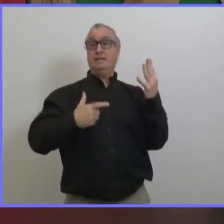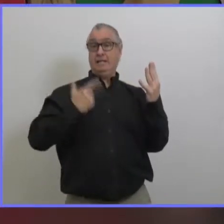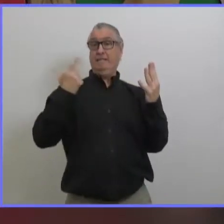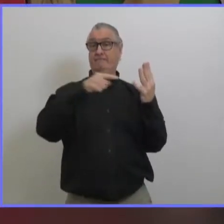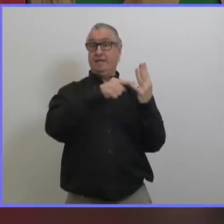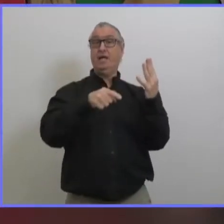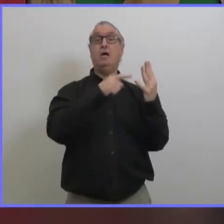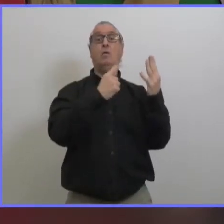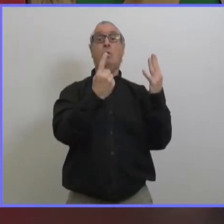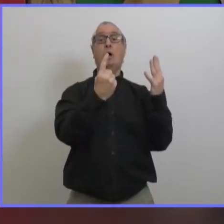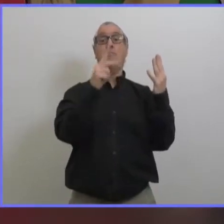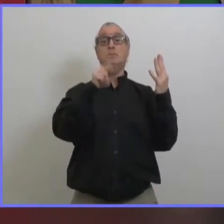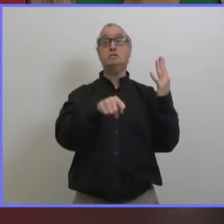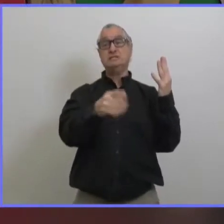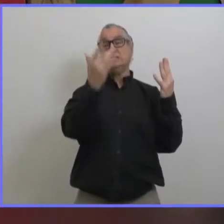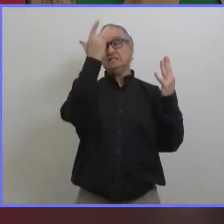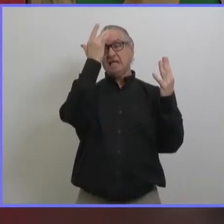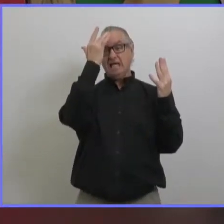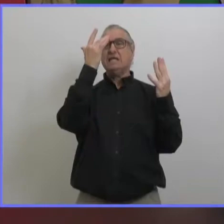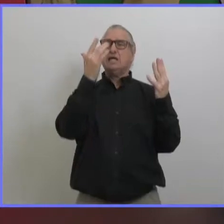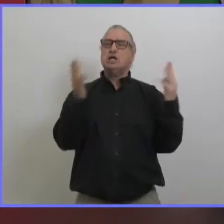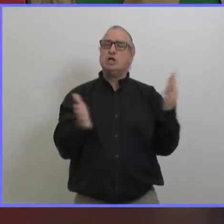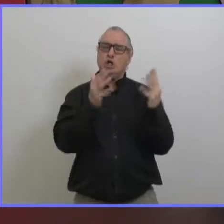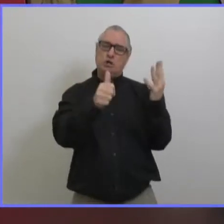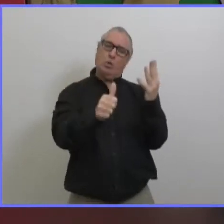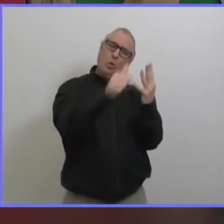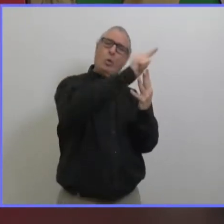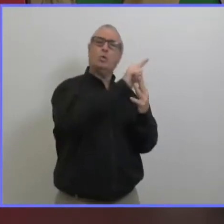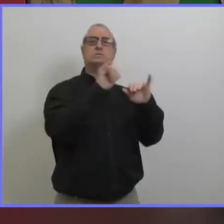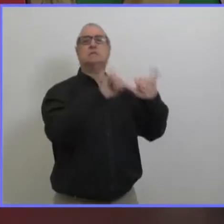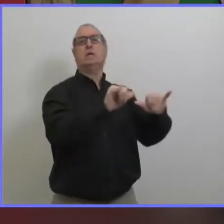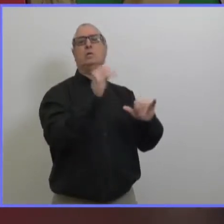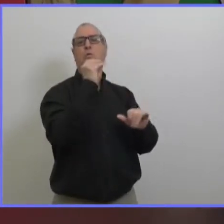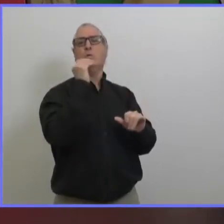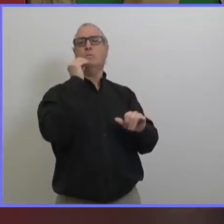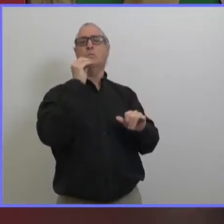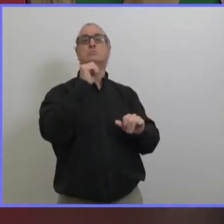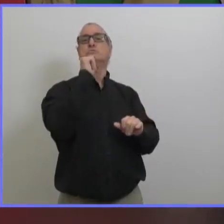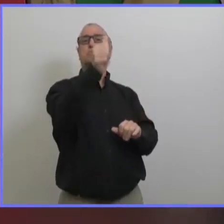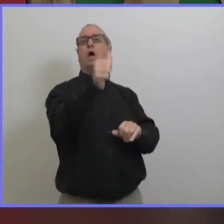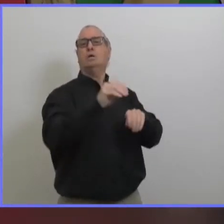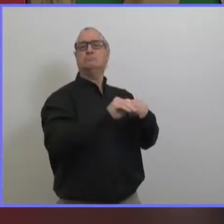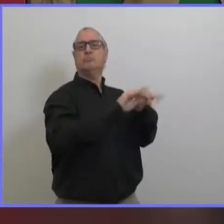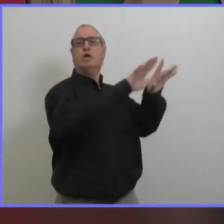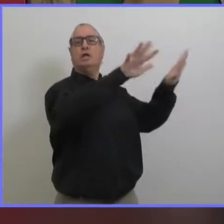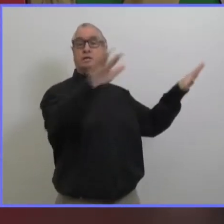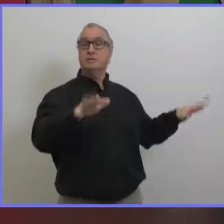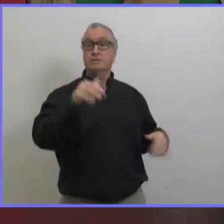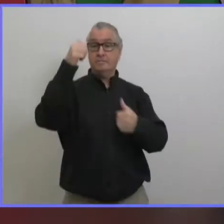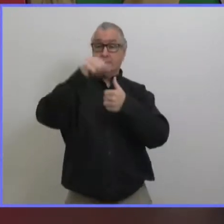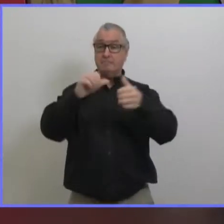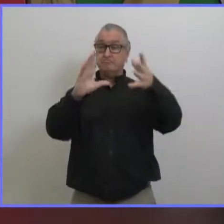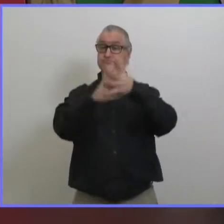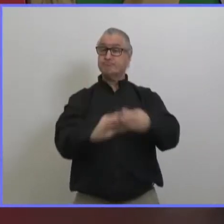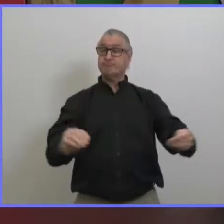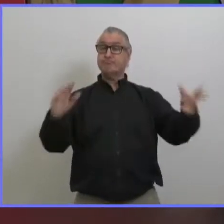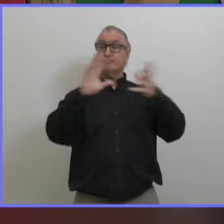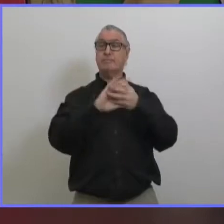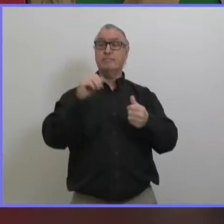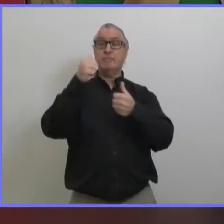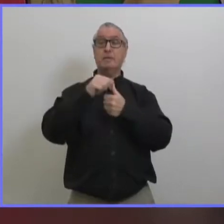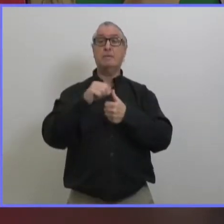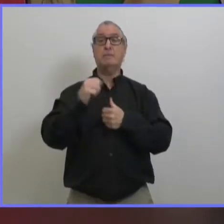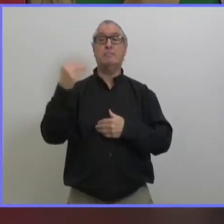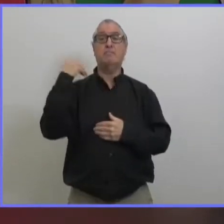je l déjà dit nous avons eu des situations où des gens qui étaient un petit peu malade ne